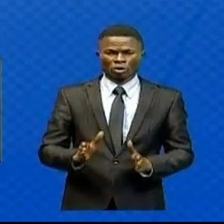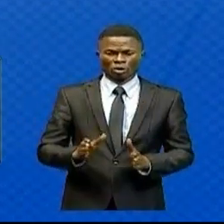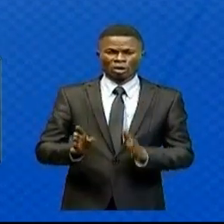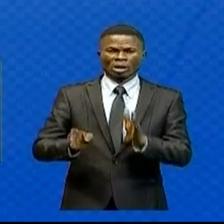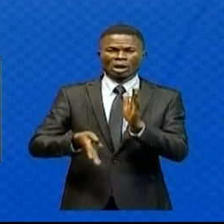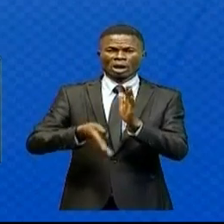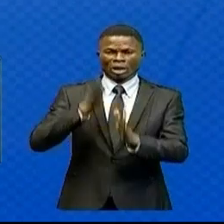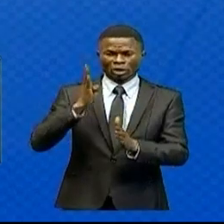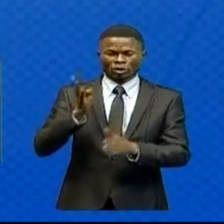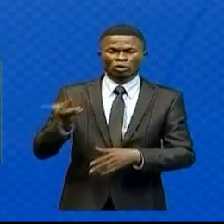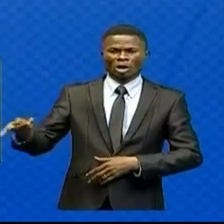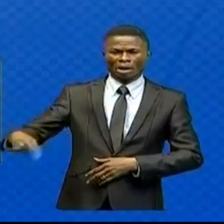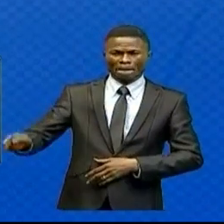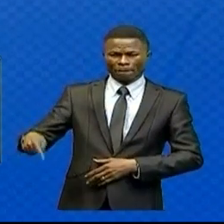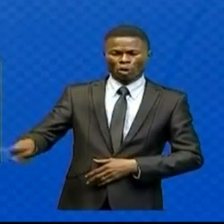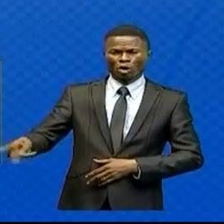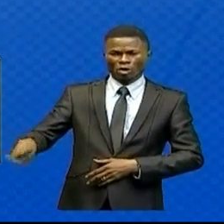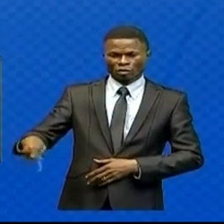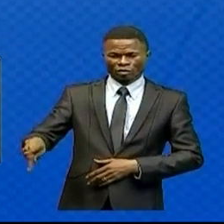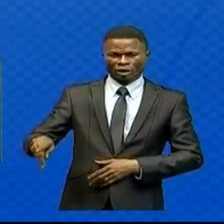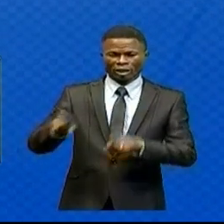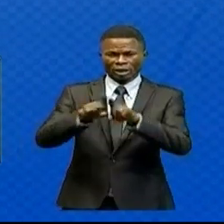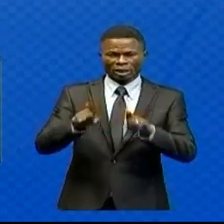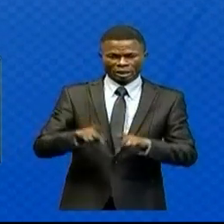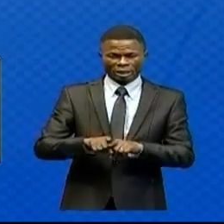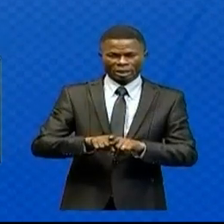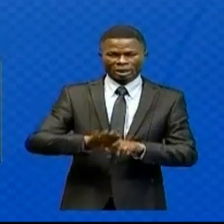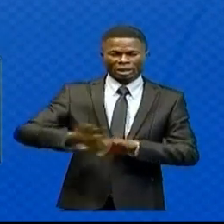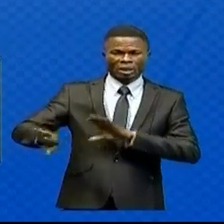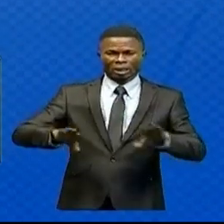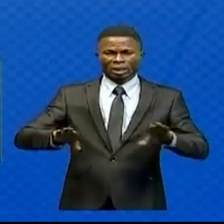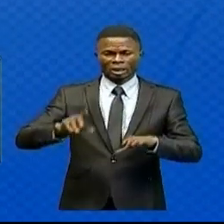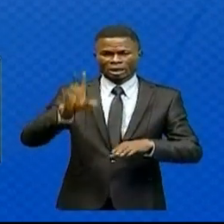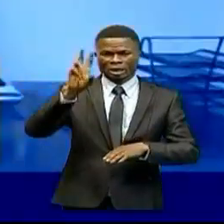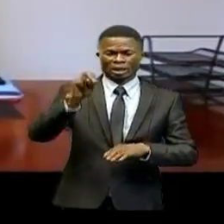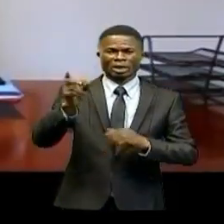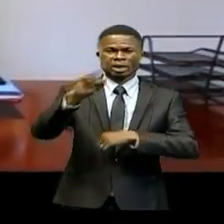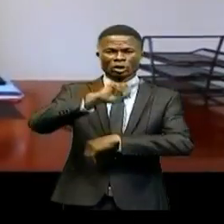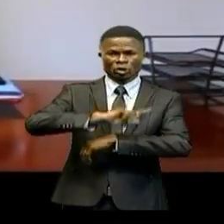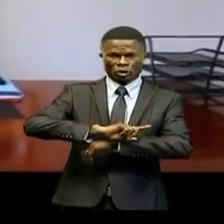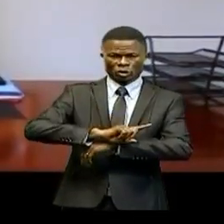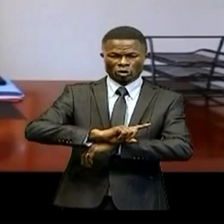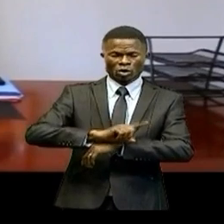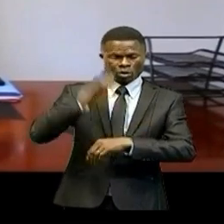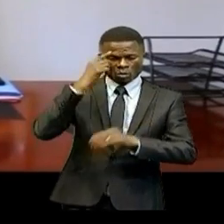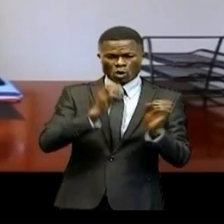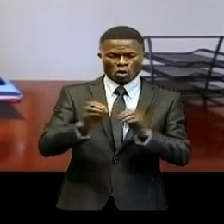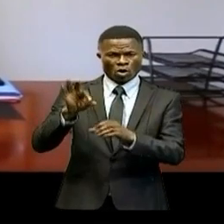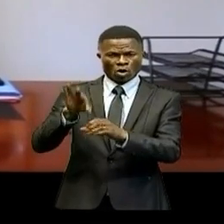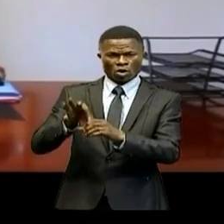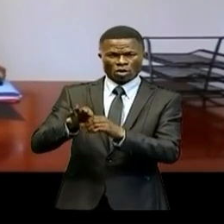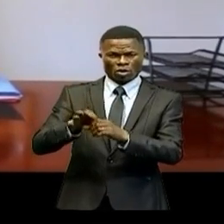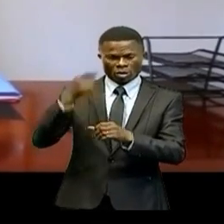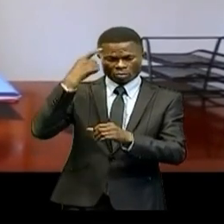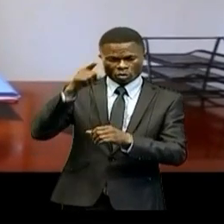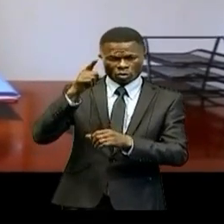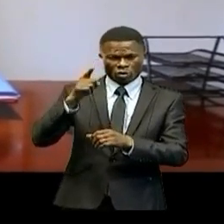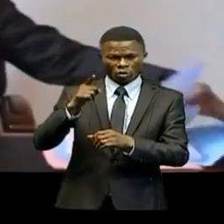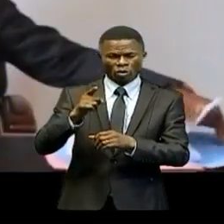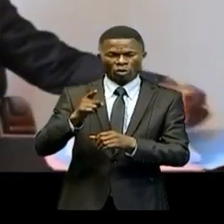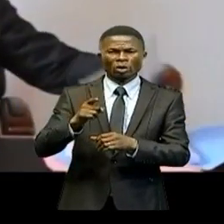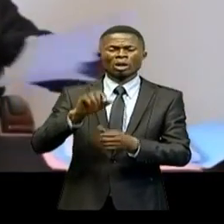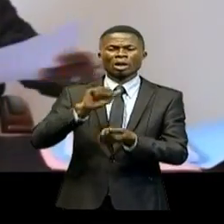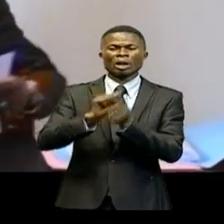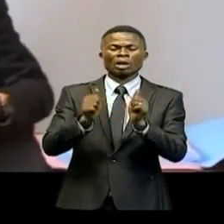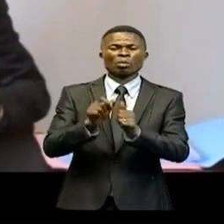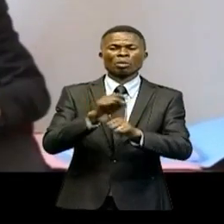provinces concernées ainsi que le décalage décidé des 30 jours de ces élections pour faire face aux contraintes